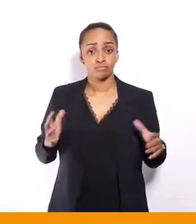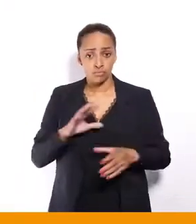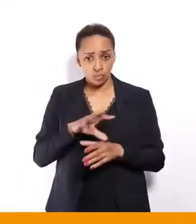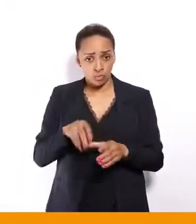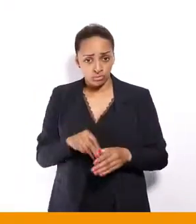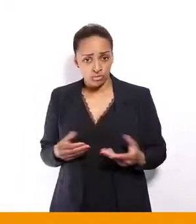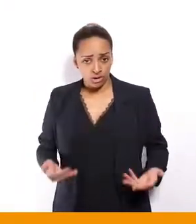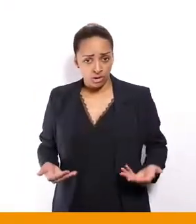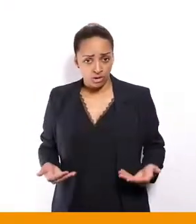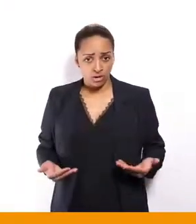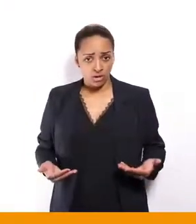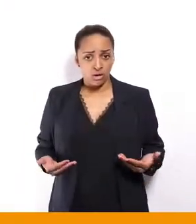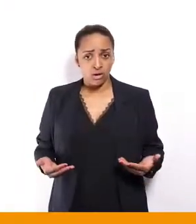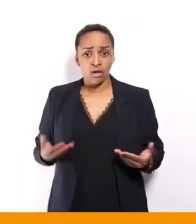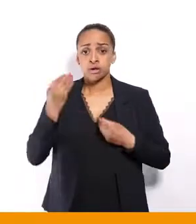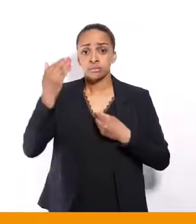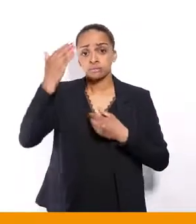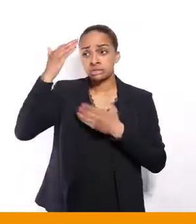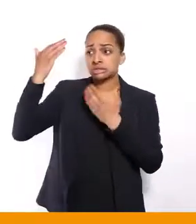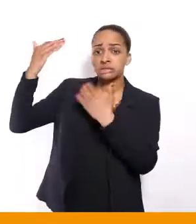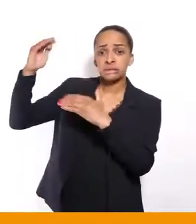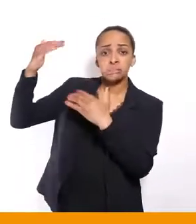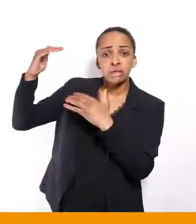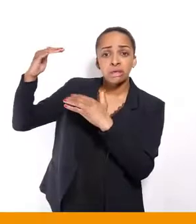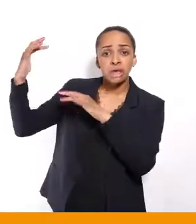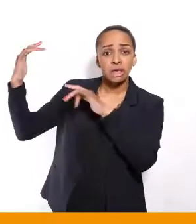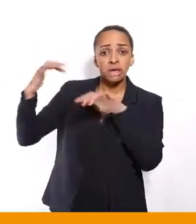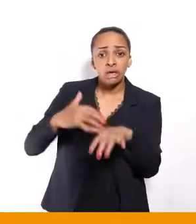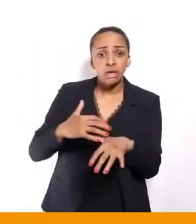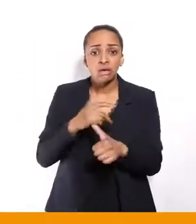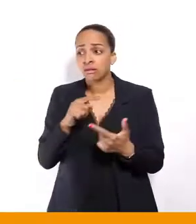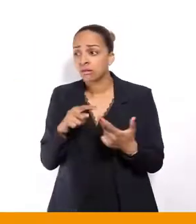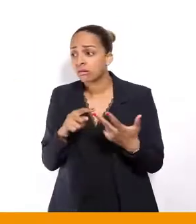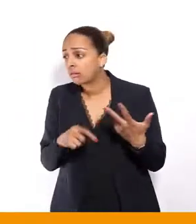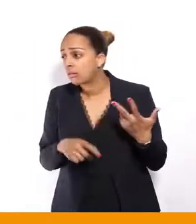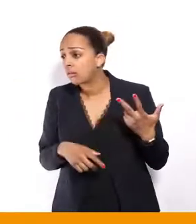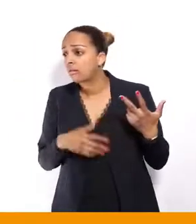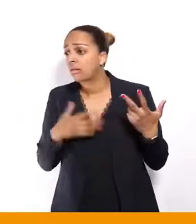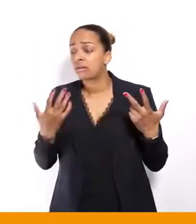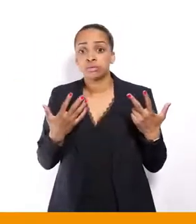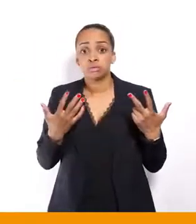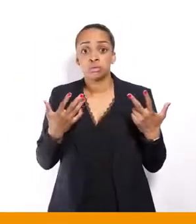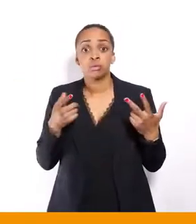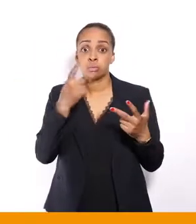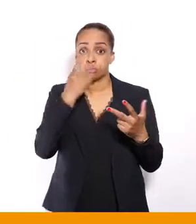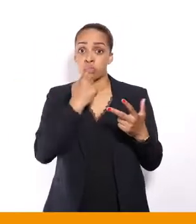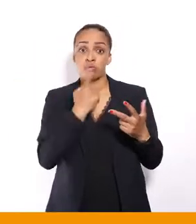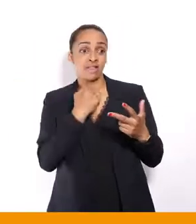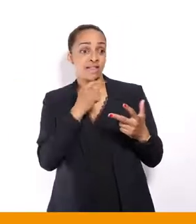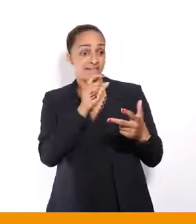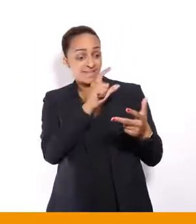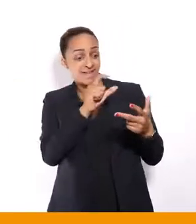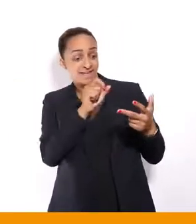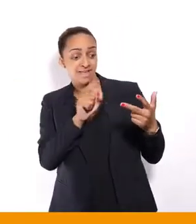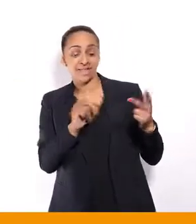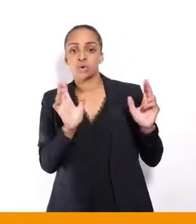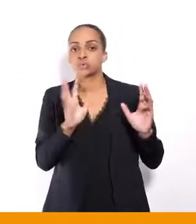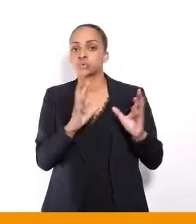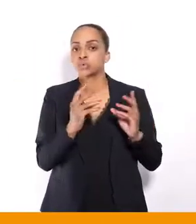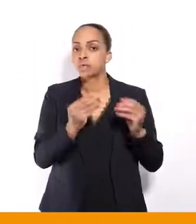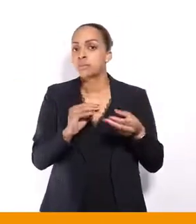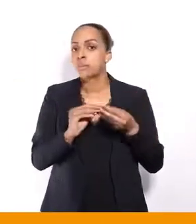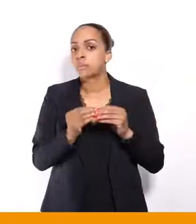immigré, si on est… enfin, bon, voilà, on pose problème, on pose problème. Alors, vous voyez, c'est